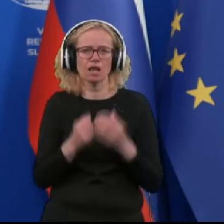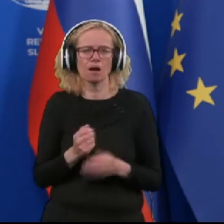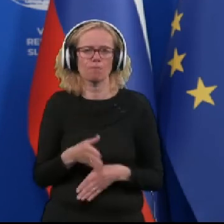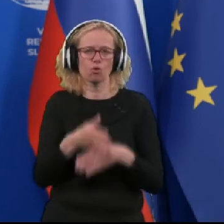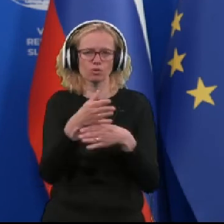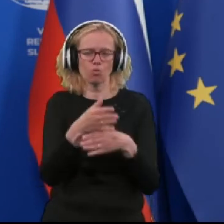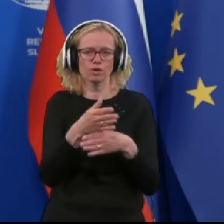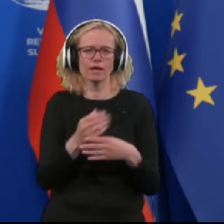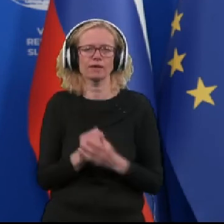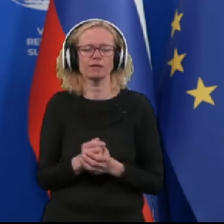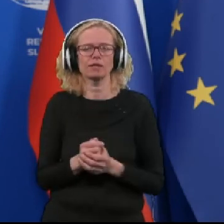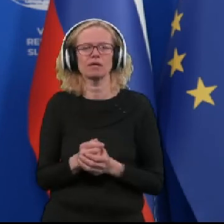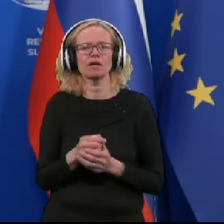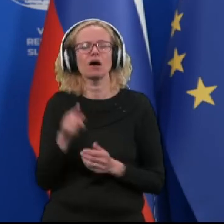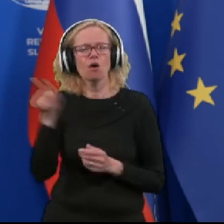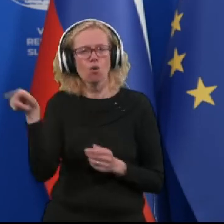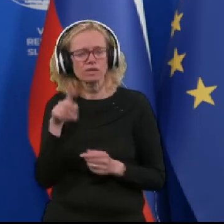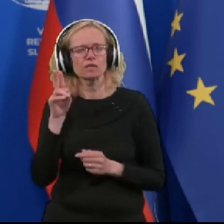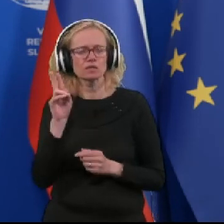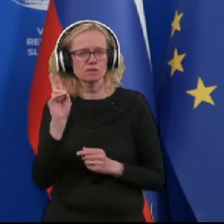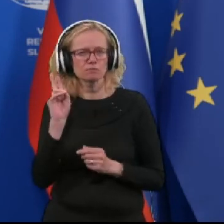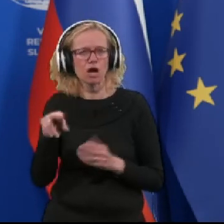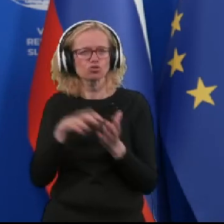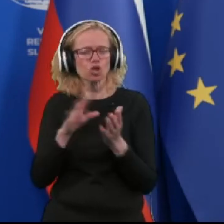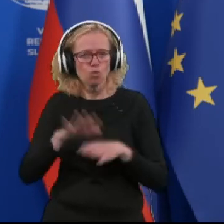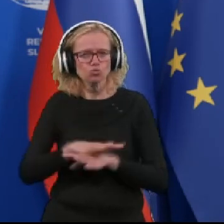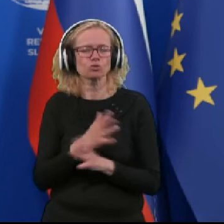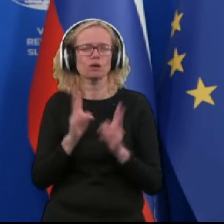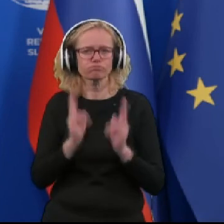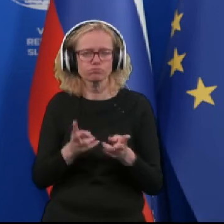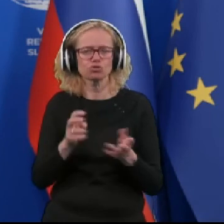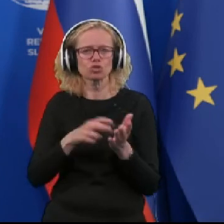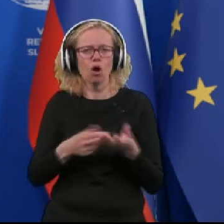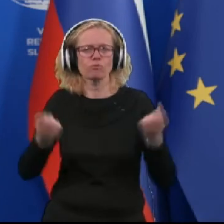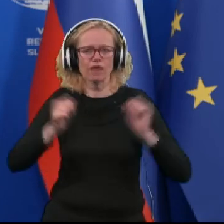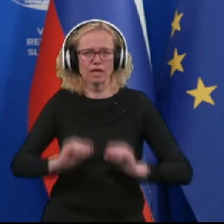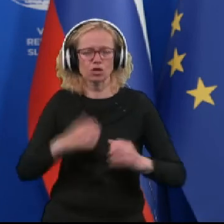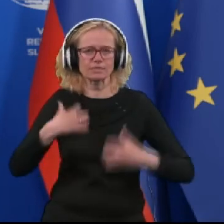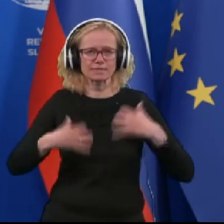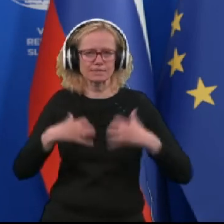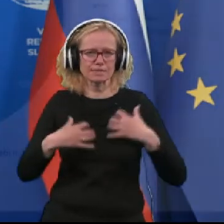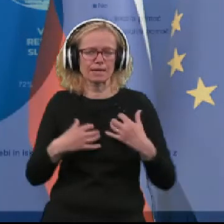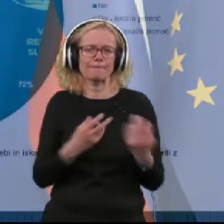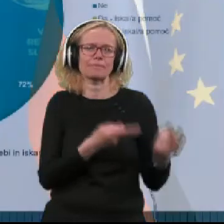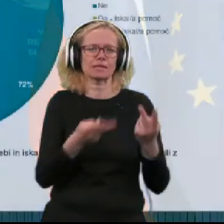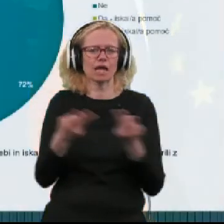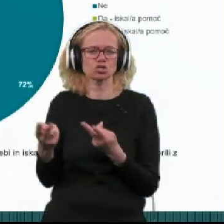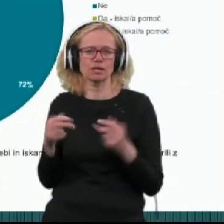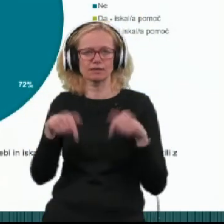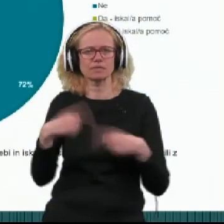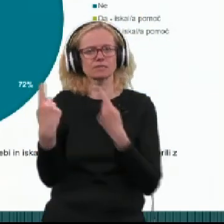predvsem to, da pravzaprav imajo občutek, da še zmorejo obledovati stiske, ki jim jih prinaša ta situacija.